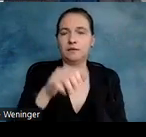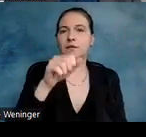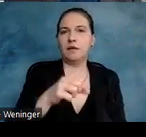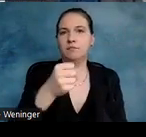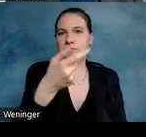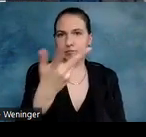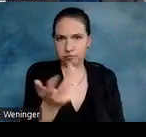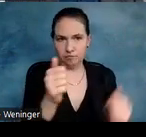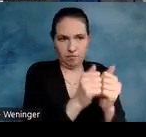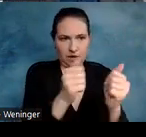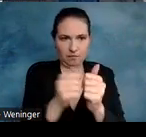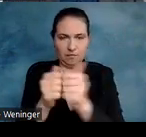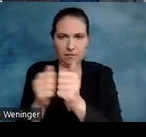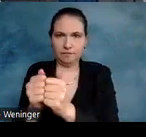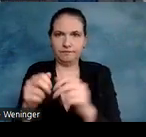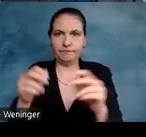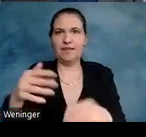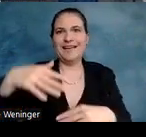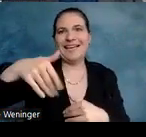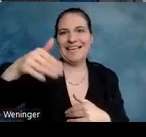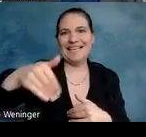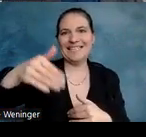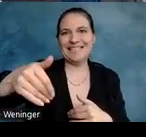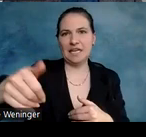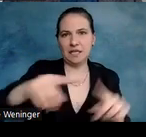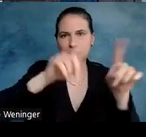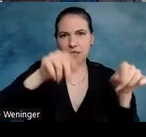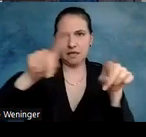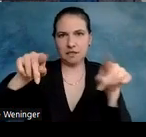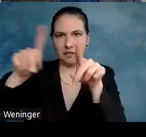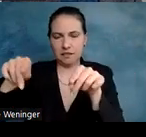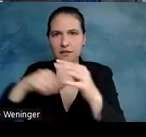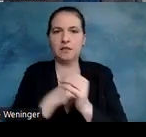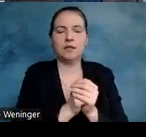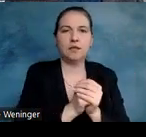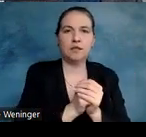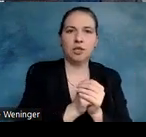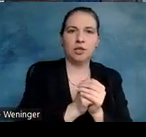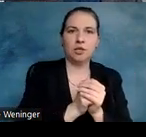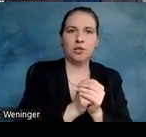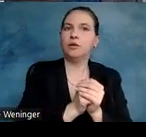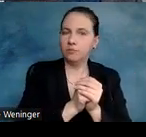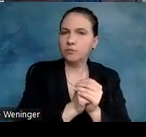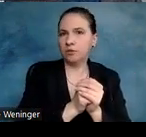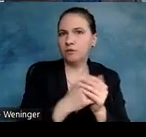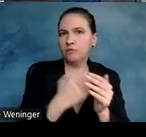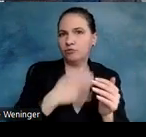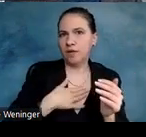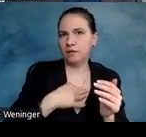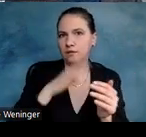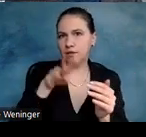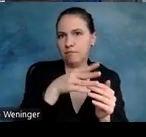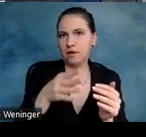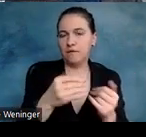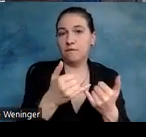machen. Das wird dann als Registerkarten angezeigt. Und dann sollte ich meine Tabellen eben so